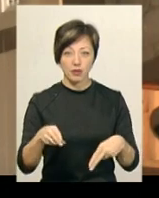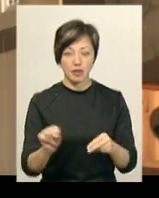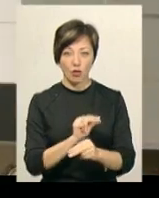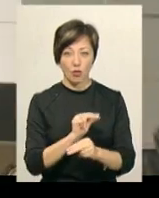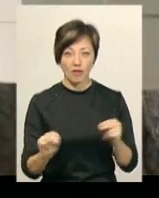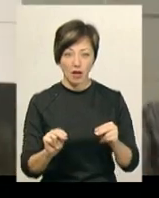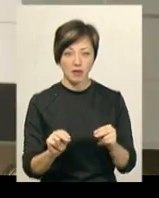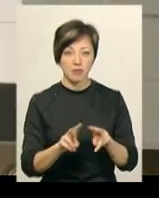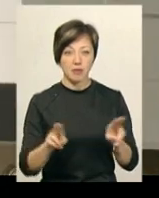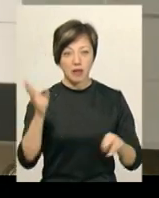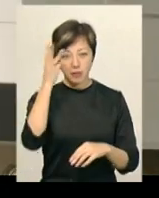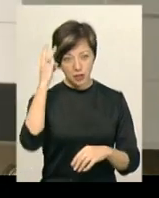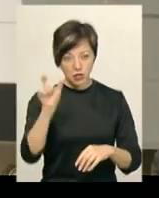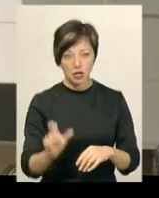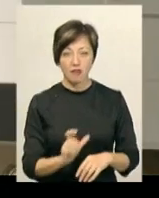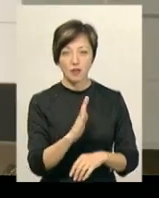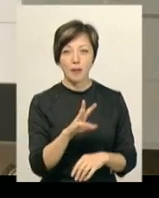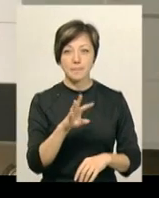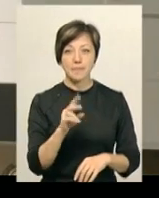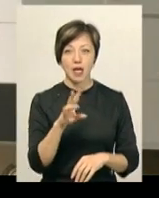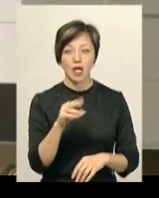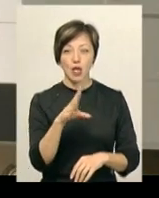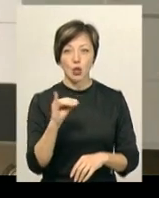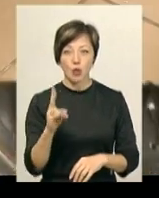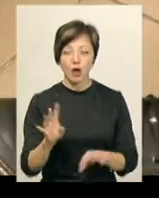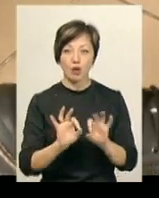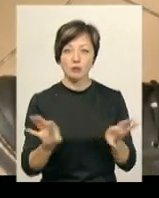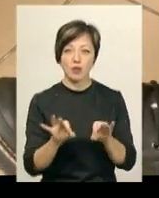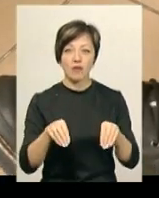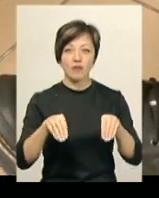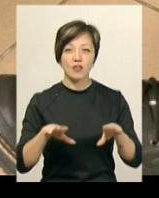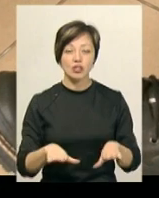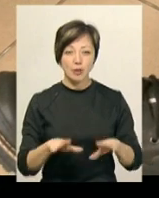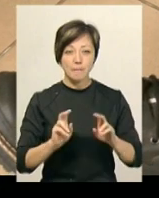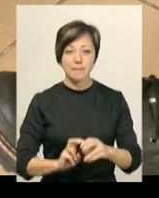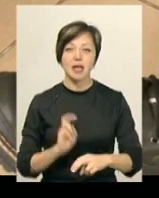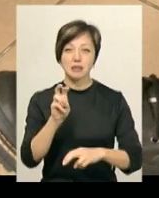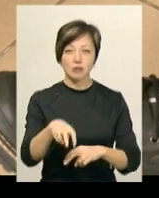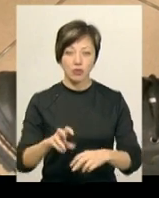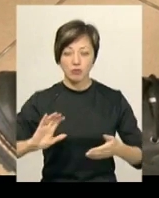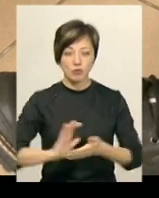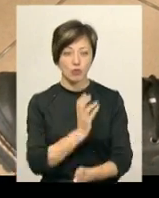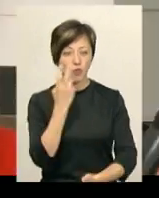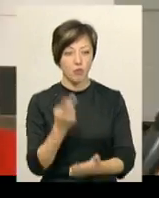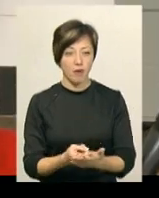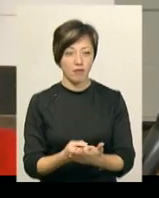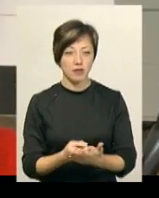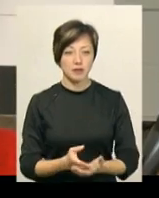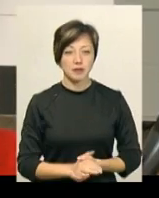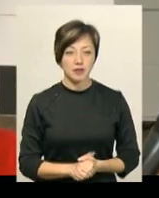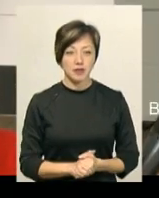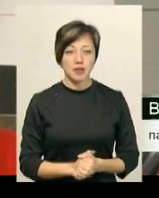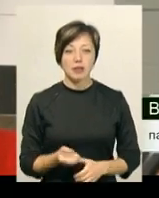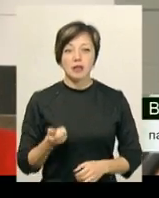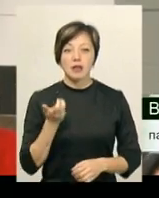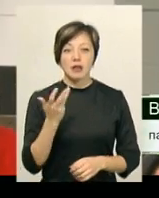лікування, як от хмельничанина Володимира Микітюка. Чоловік розповідає, вирішив перестрибнути калюжу, підсковзнув та впав. Пару часів назад